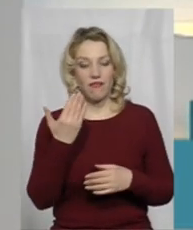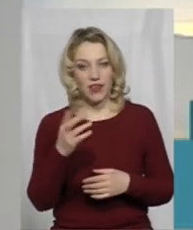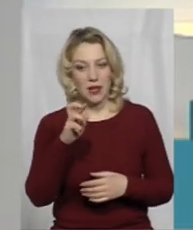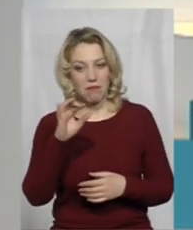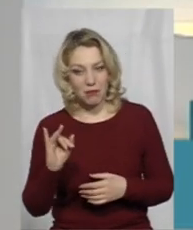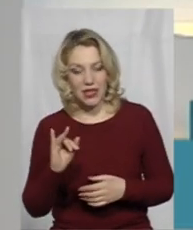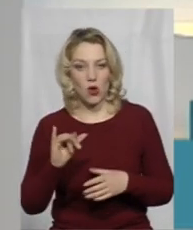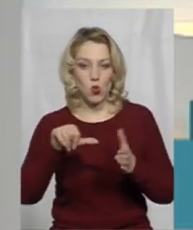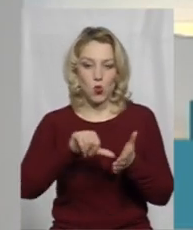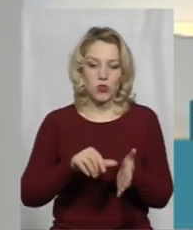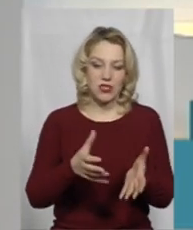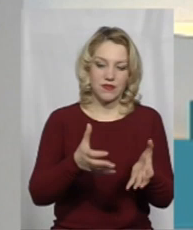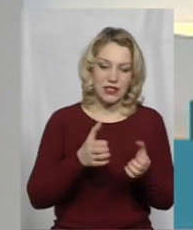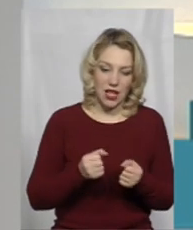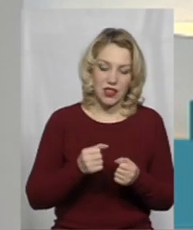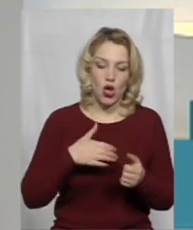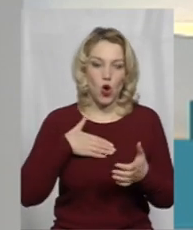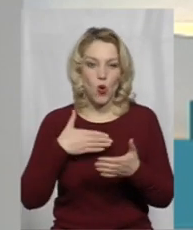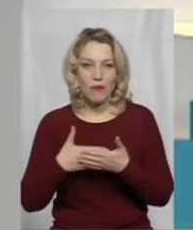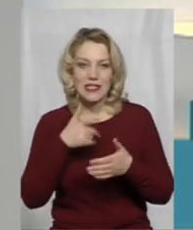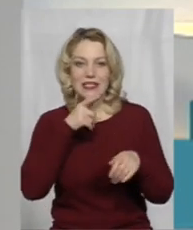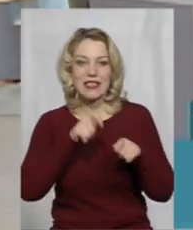громадській експертизі яких департаментів?